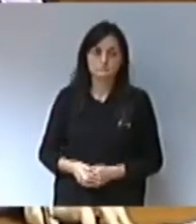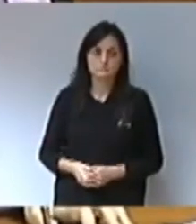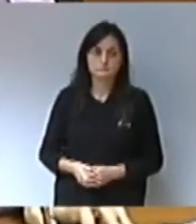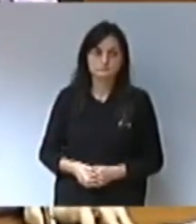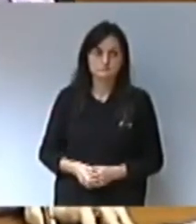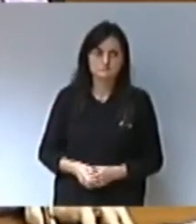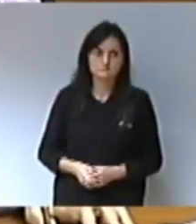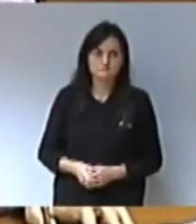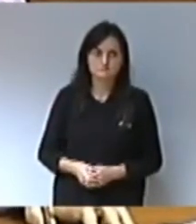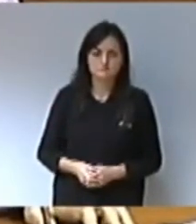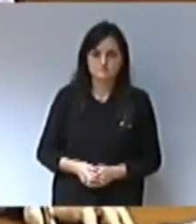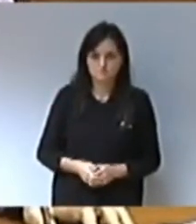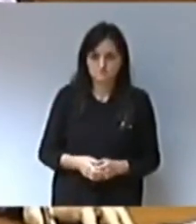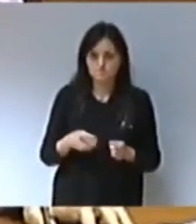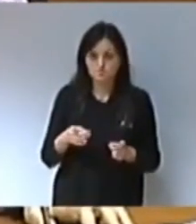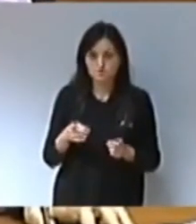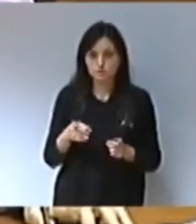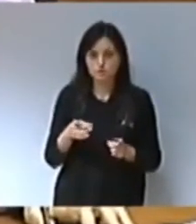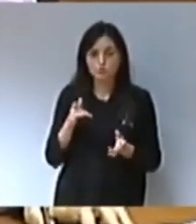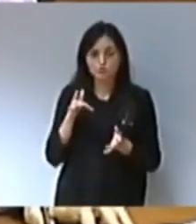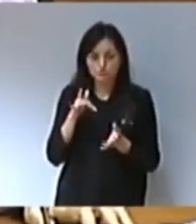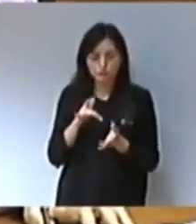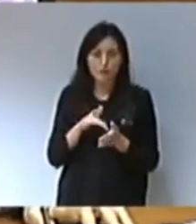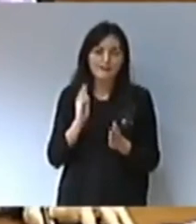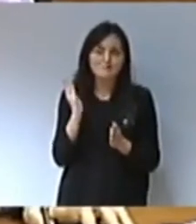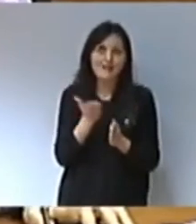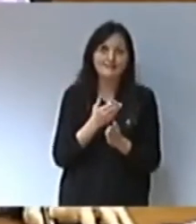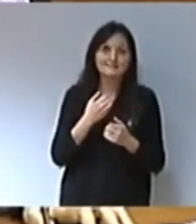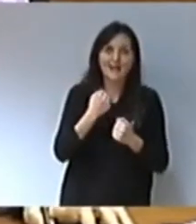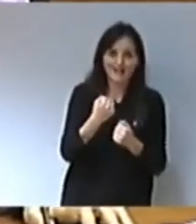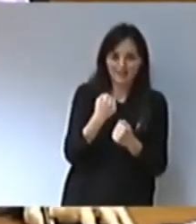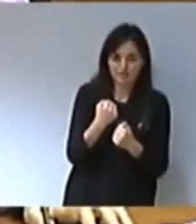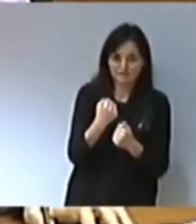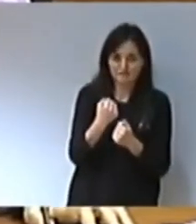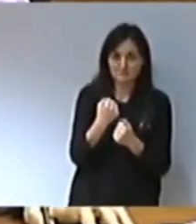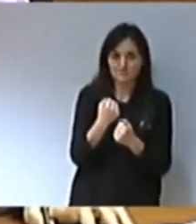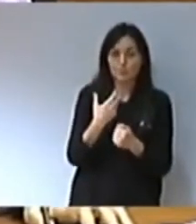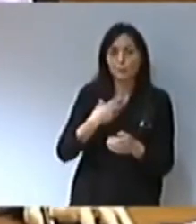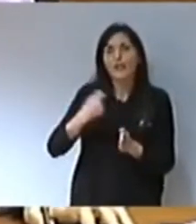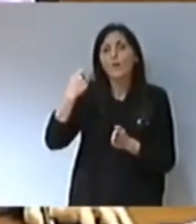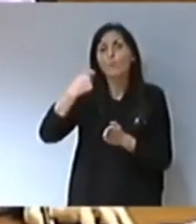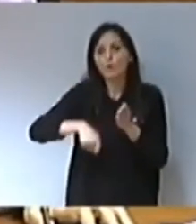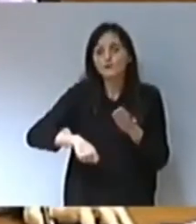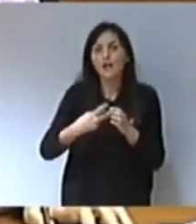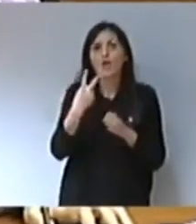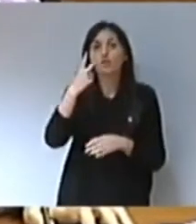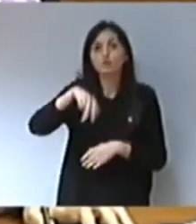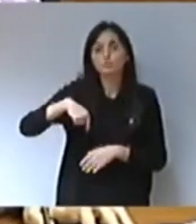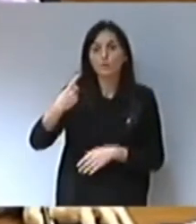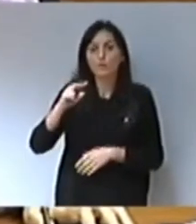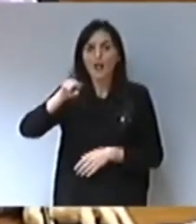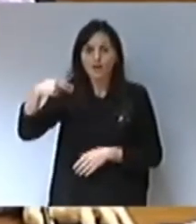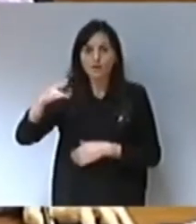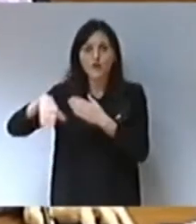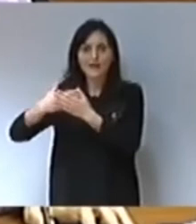Amb una qualitat dels fets com a faltes greus, amb una possible multa que va de 2.000 euros